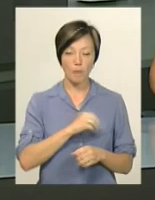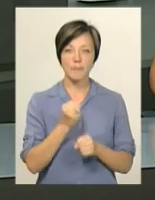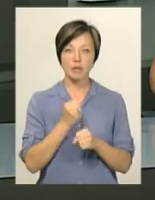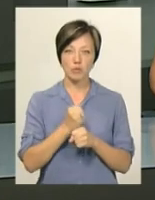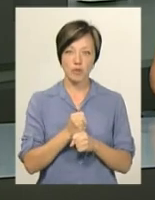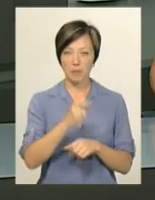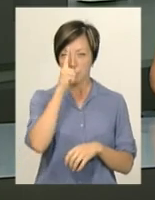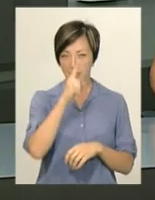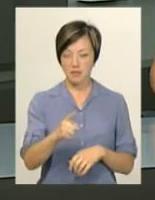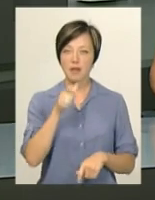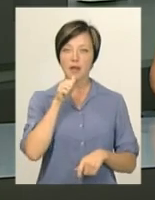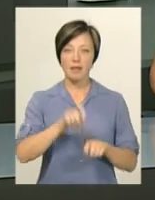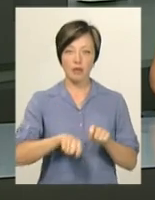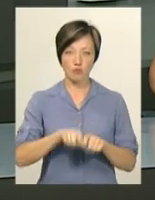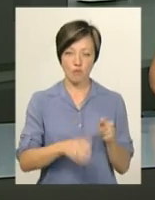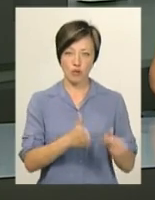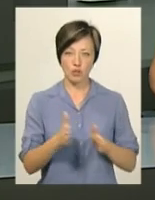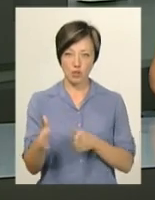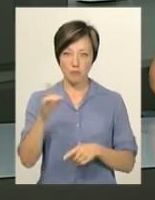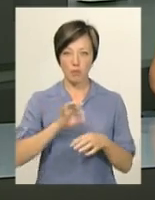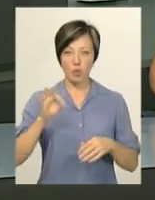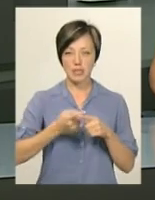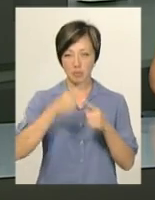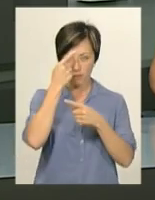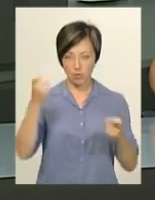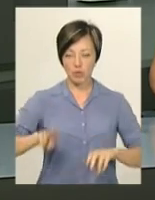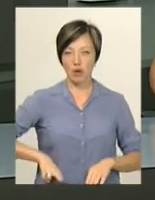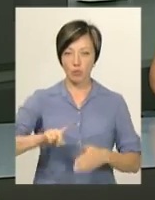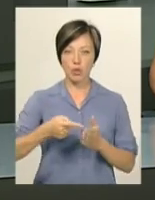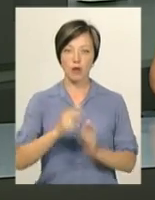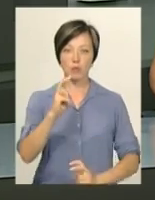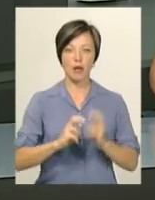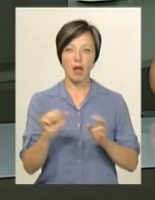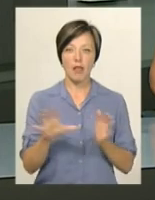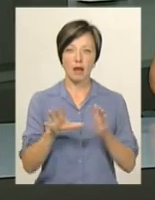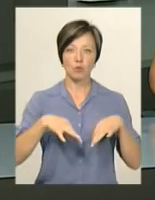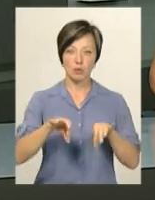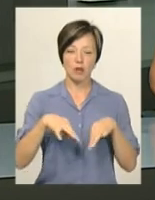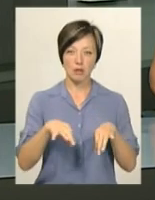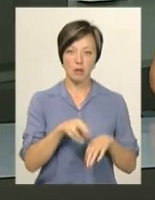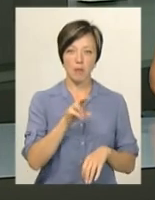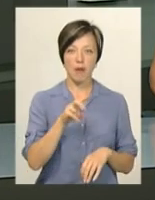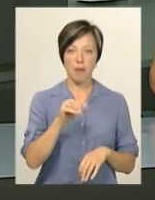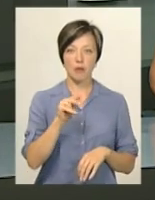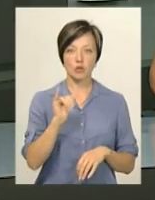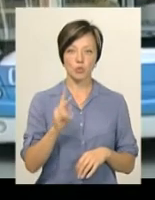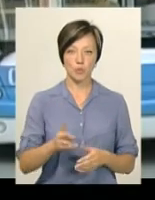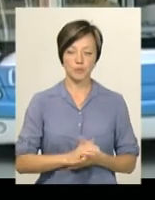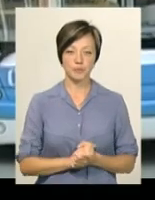працюватиме місяць у тестовому режимі. Про це повідомив директор комунального підприємства «Електротранс» Віктор Паламарчук.